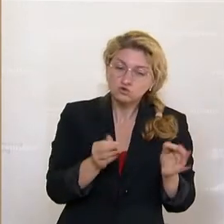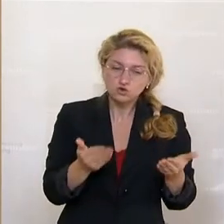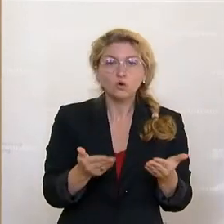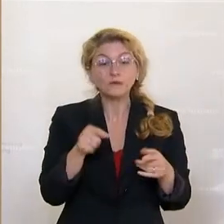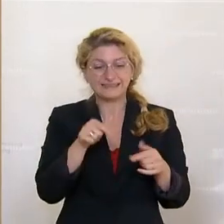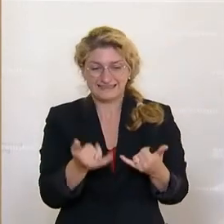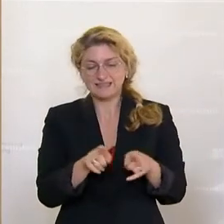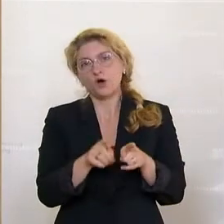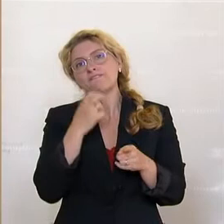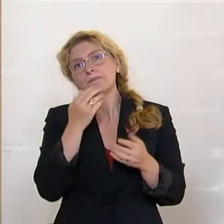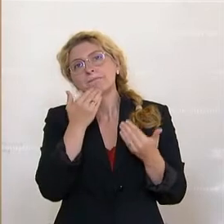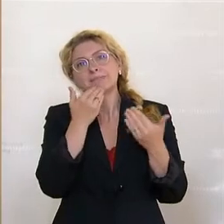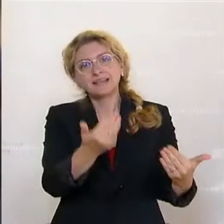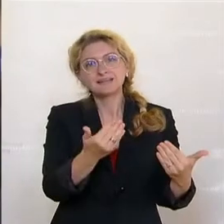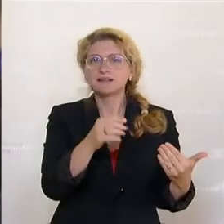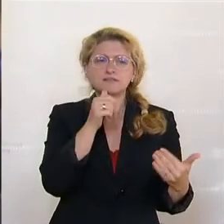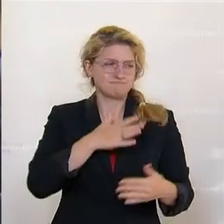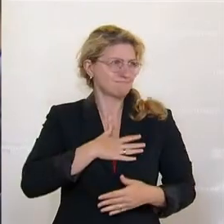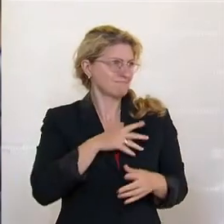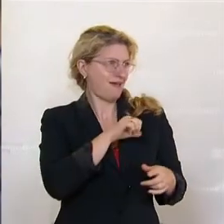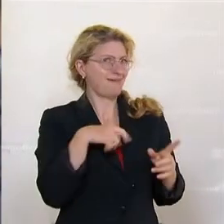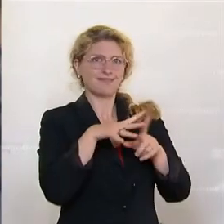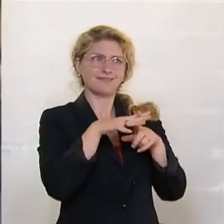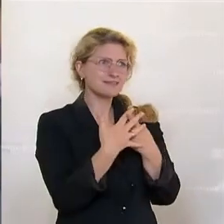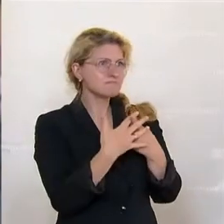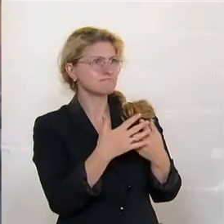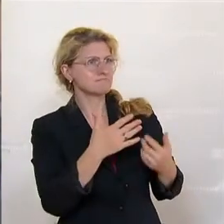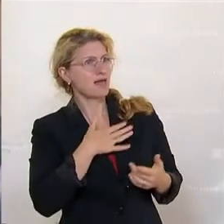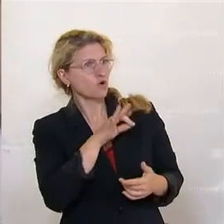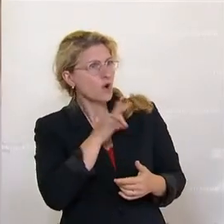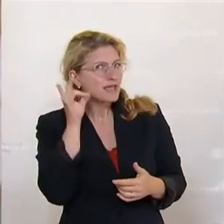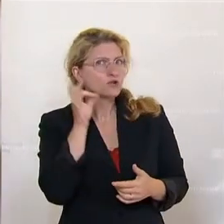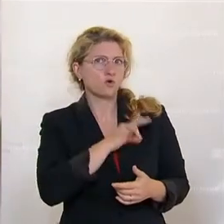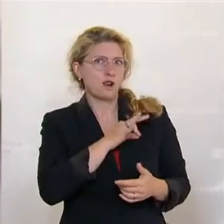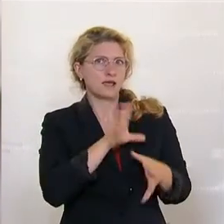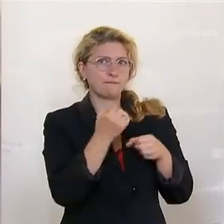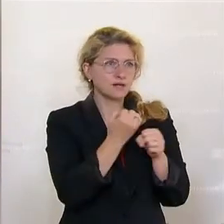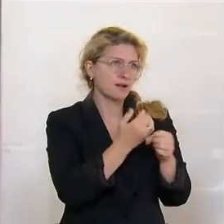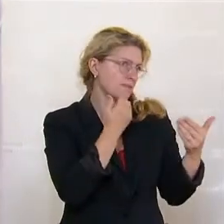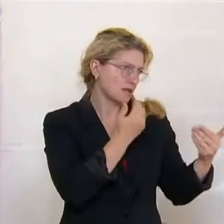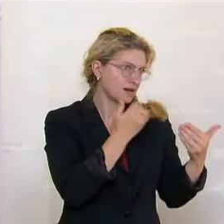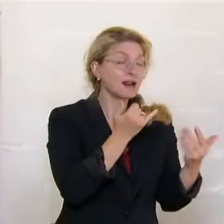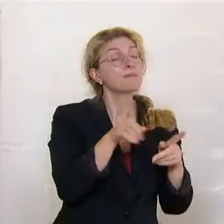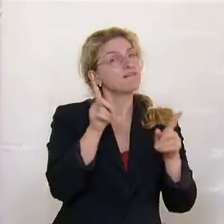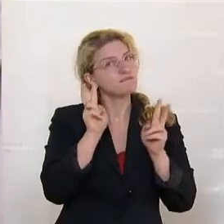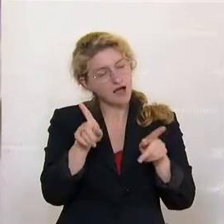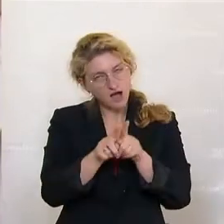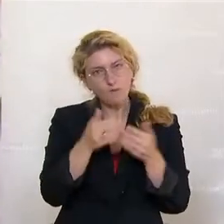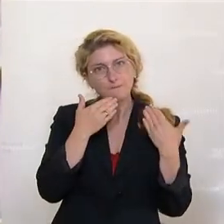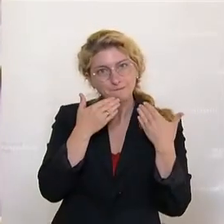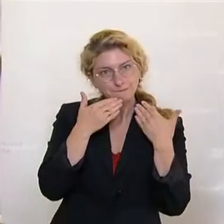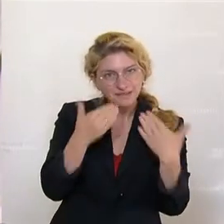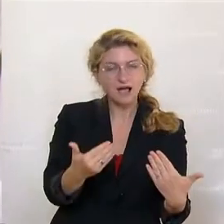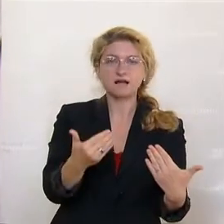bedanken. Ich will mich nicht nur beim eigenen Team und bei den eigenen Abgeordneten, Kollegen und Mitarbeitern bedanken, sondern ausdrücklich auch bei allen anderen